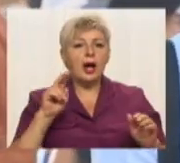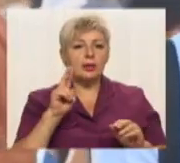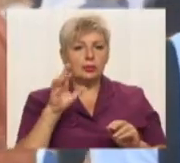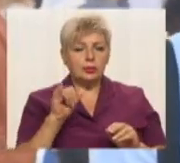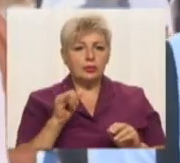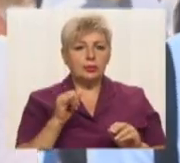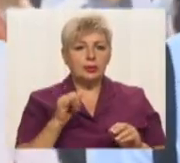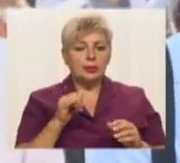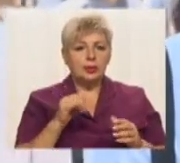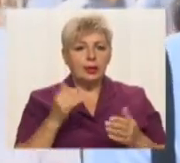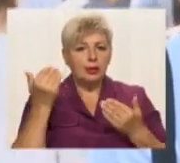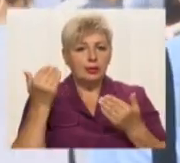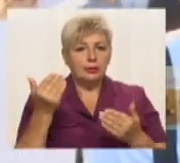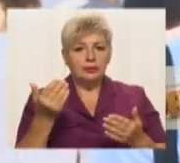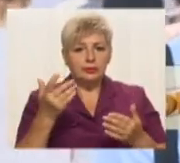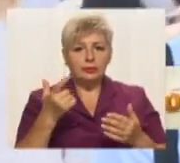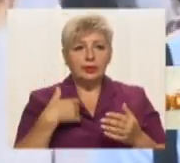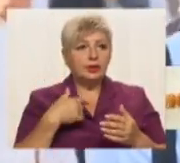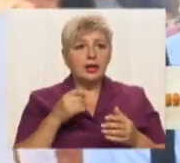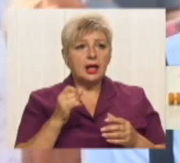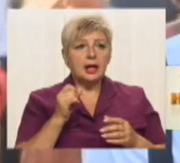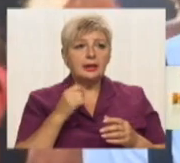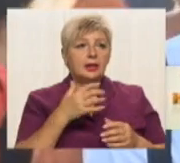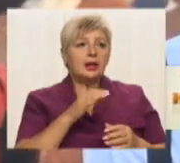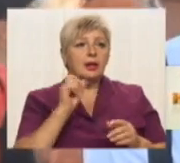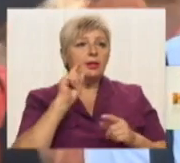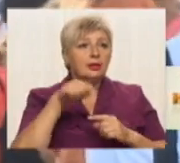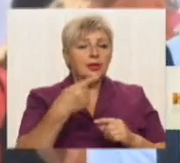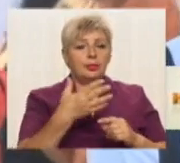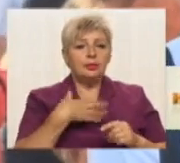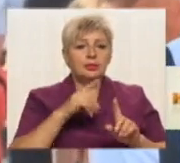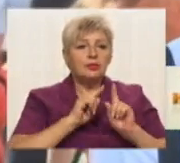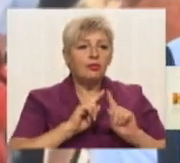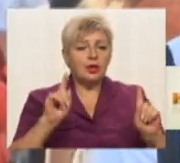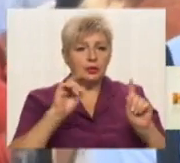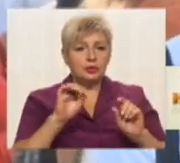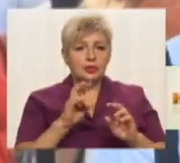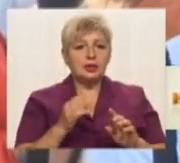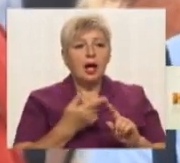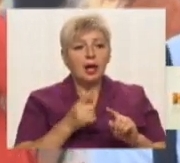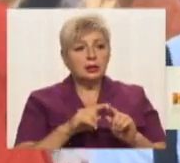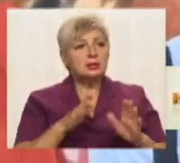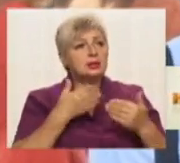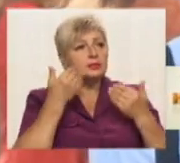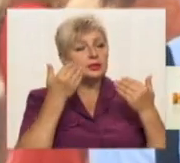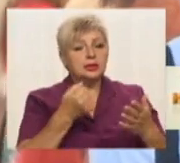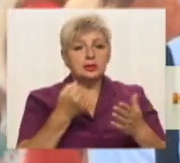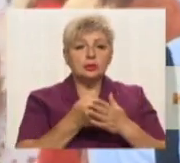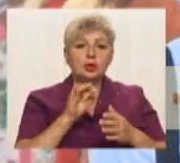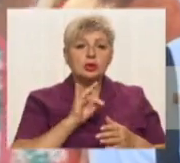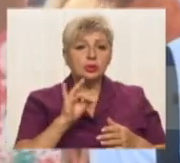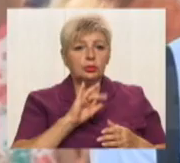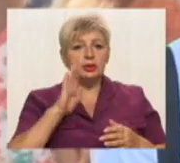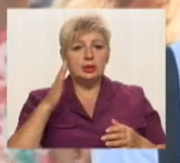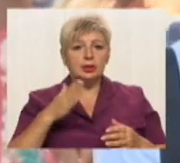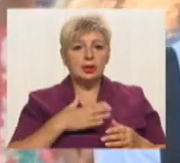Вони не претендують на повноту та виключність, але все ж таки вони звертаються і до історії нашої тисячолітньої. Вони роблять